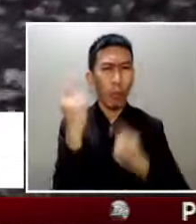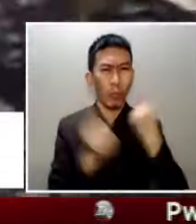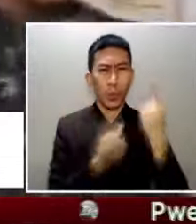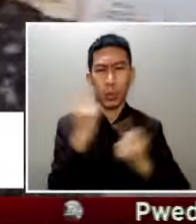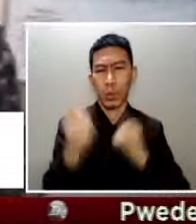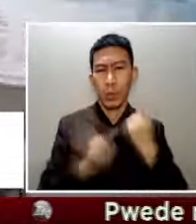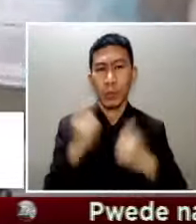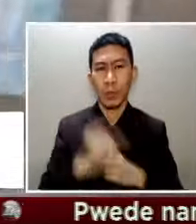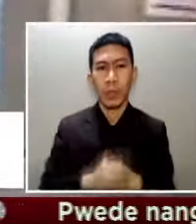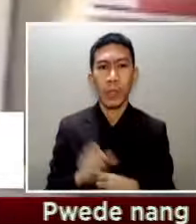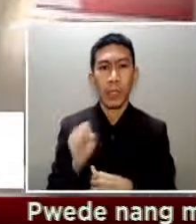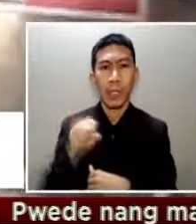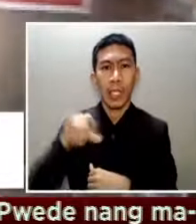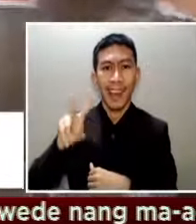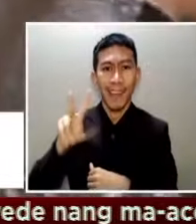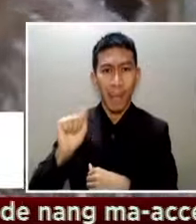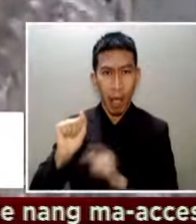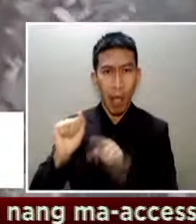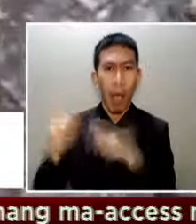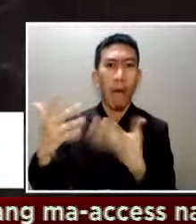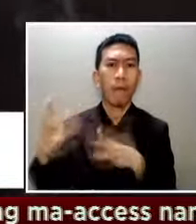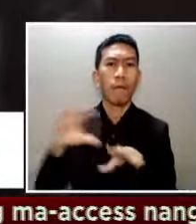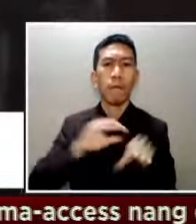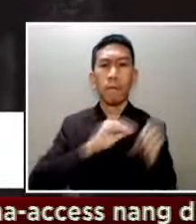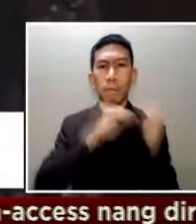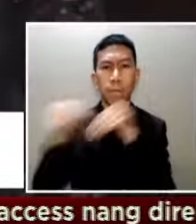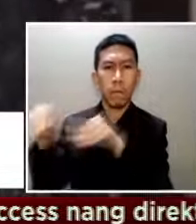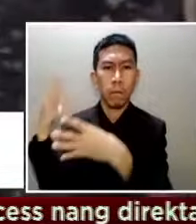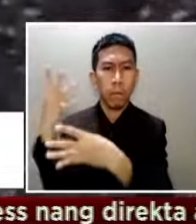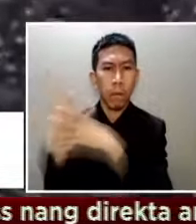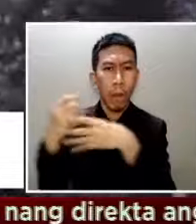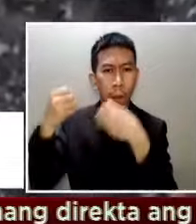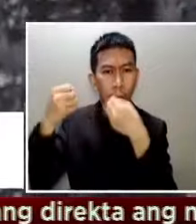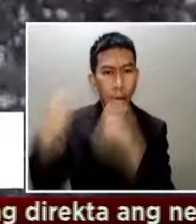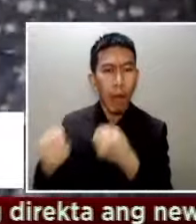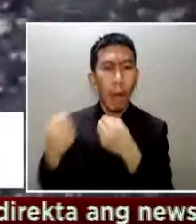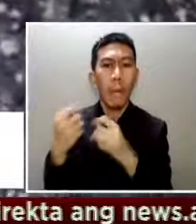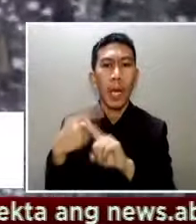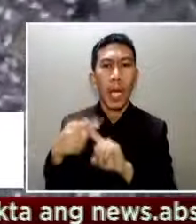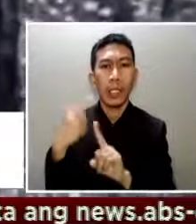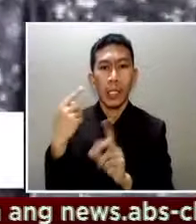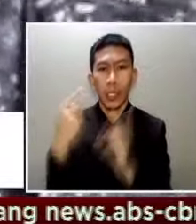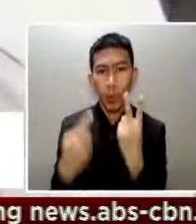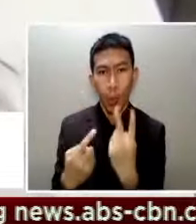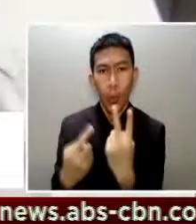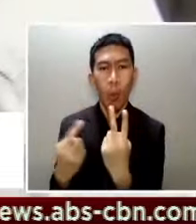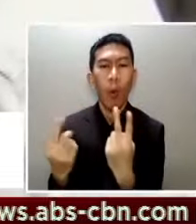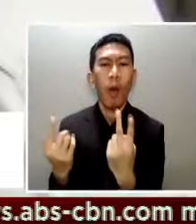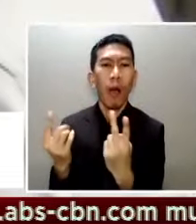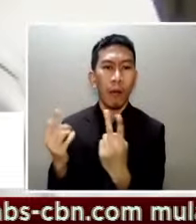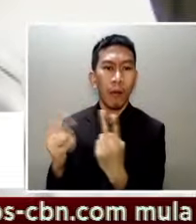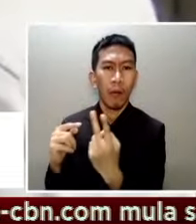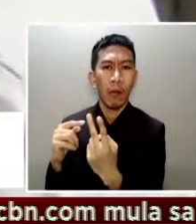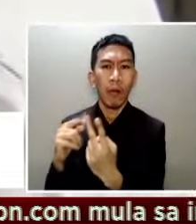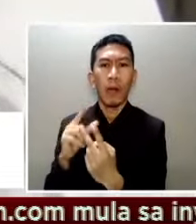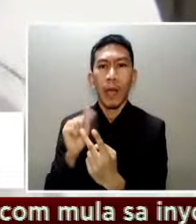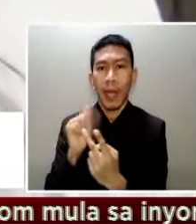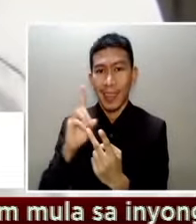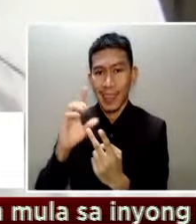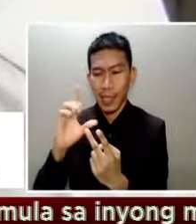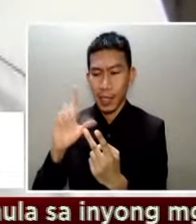Nakakulong si Silva pati ang dalawa pang kapa peace consultant ng National Democratic Front na sina Vicente Ladlad at Ray Casambre